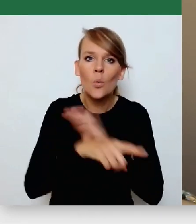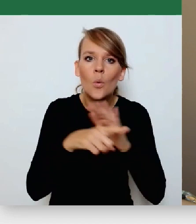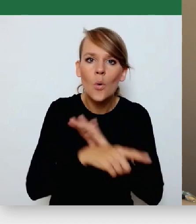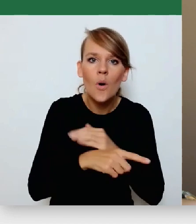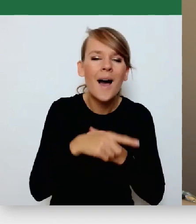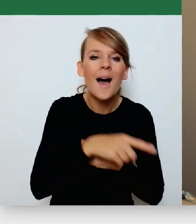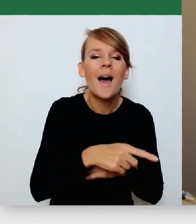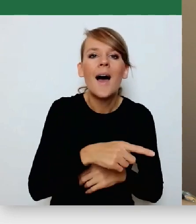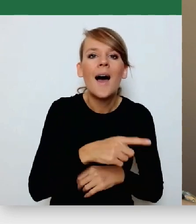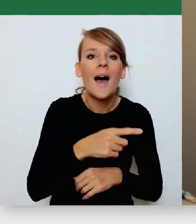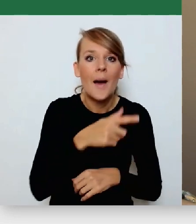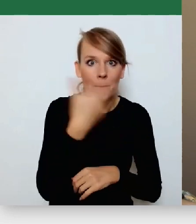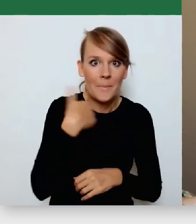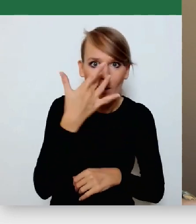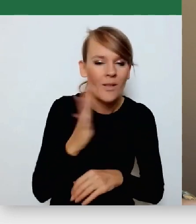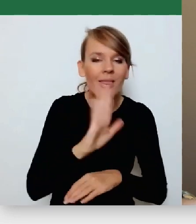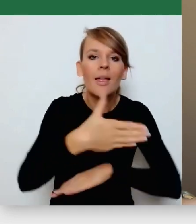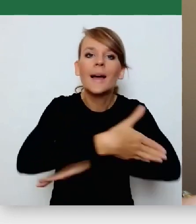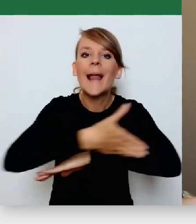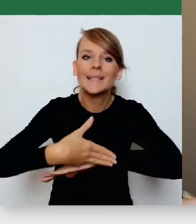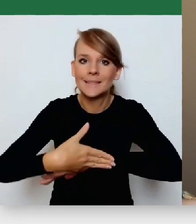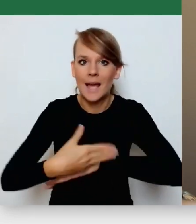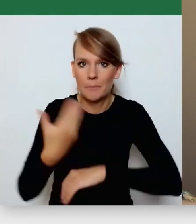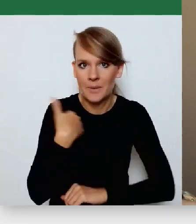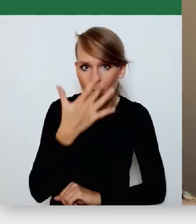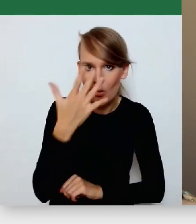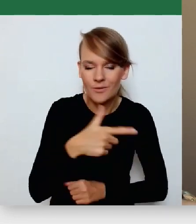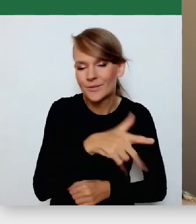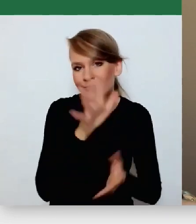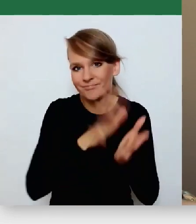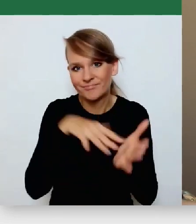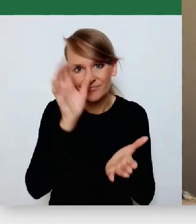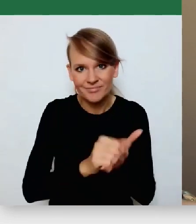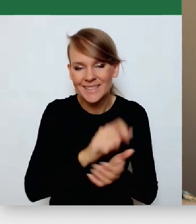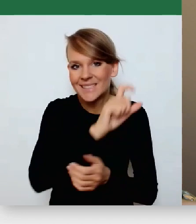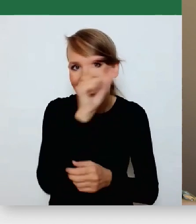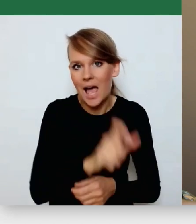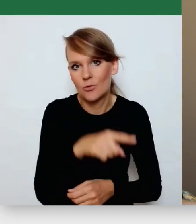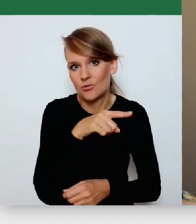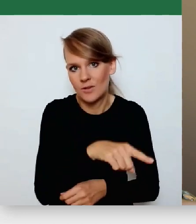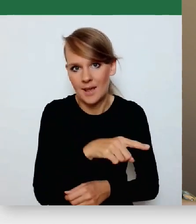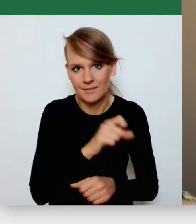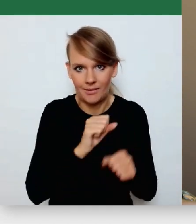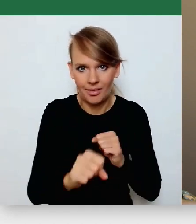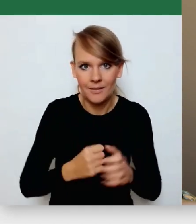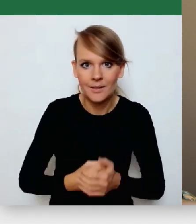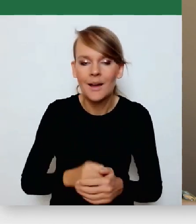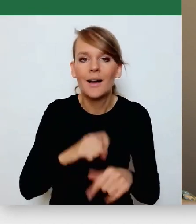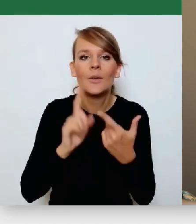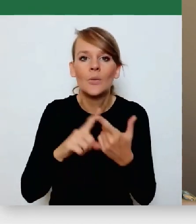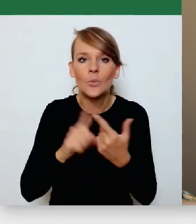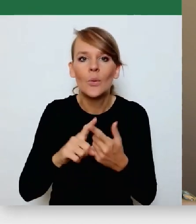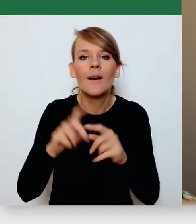granicy białoruskiej, który jest katastrofą i on cały czas trwa. No i druga rzecz, to jest kryzys odry.